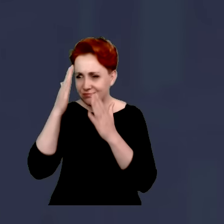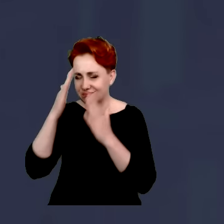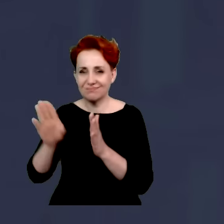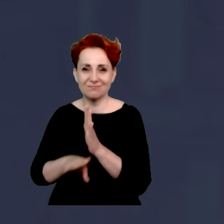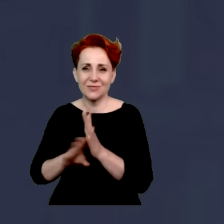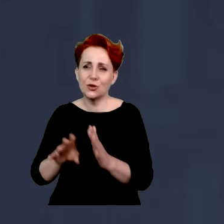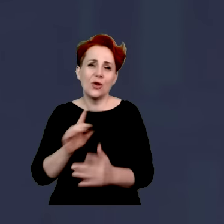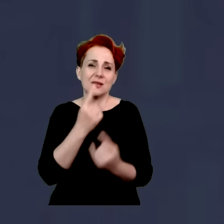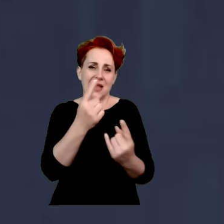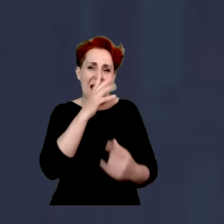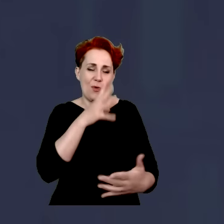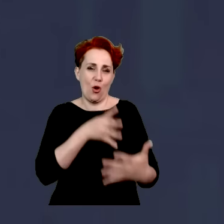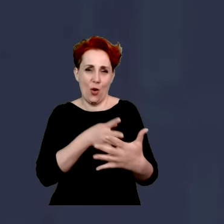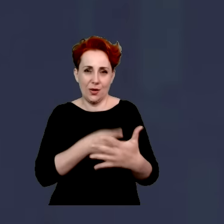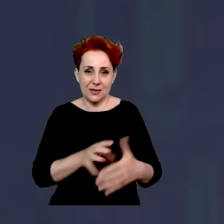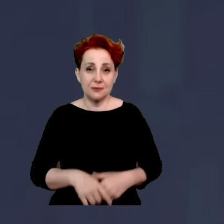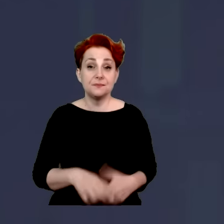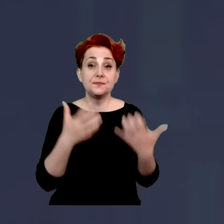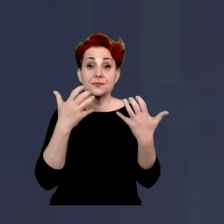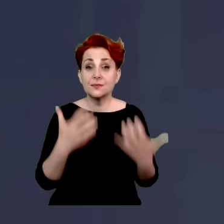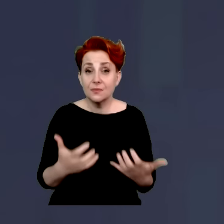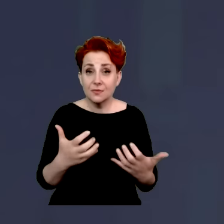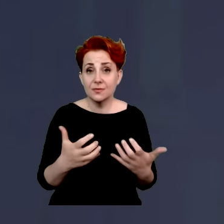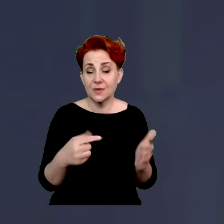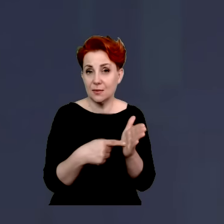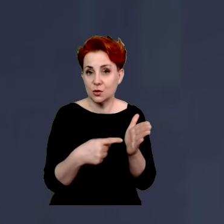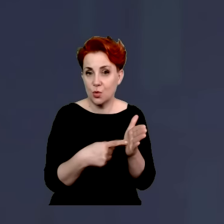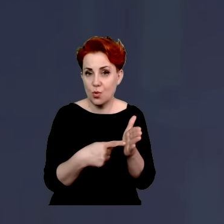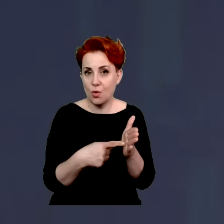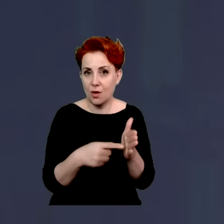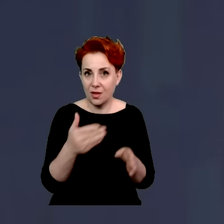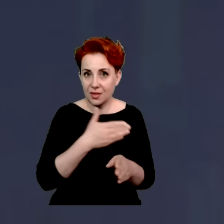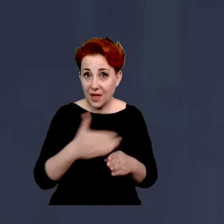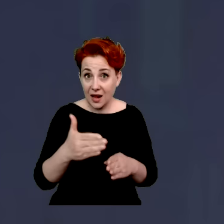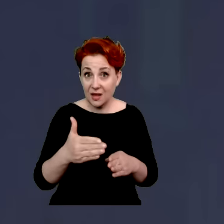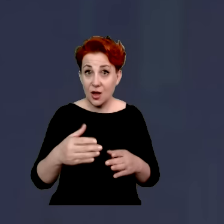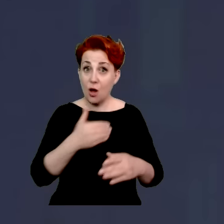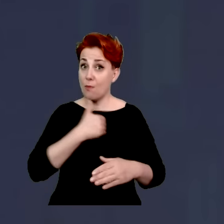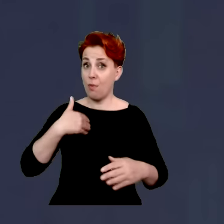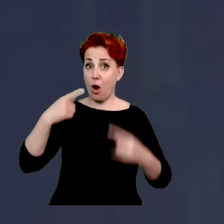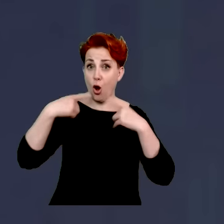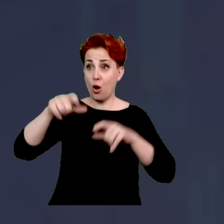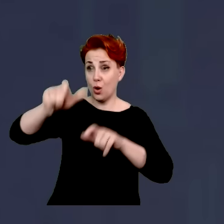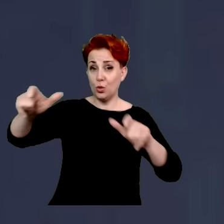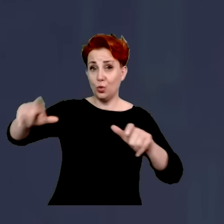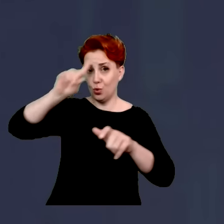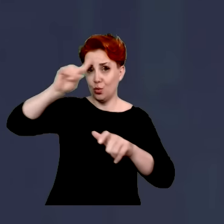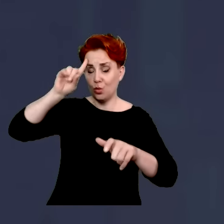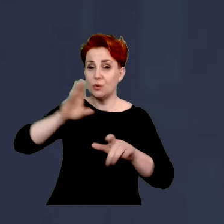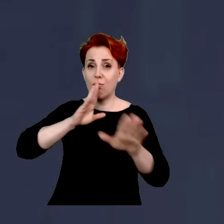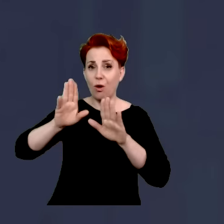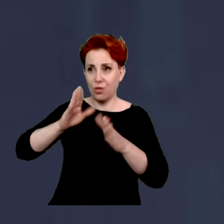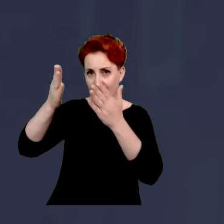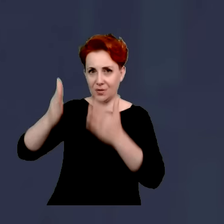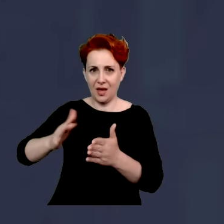oceńcie, czy chcecie, aby dalej za Polskę odpowiadali ludzie pokroju właśnie wspomnianego